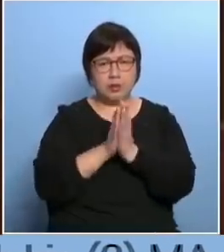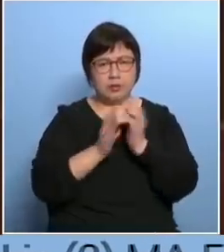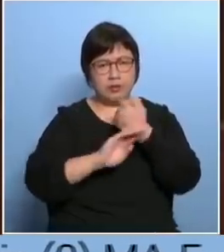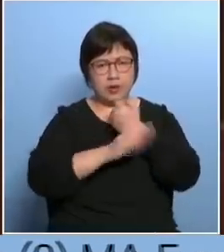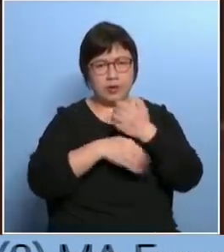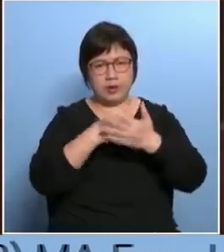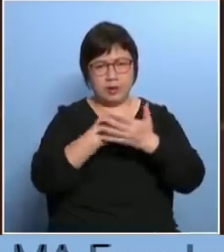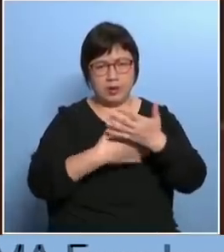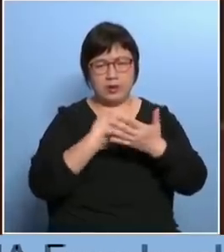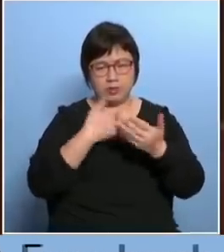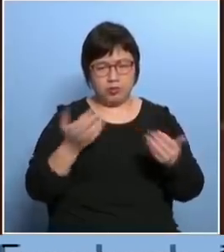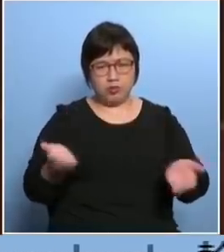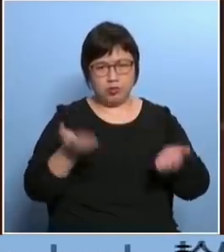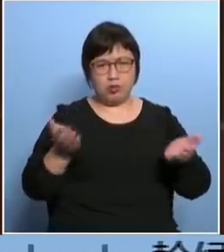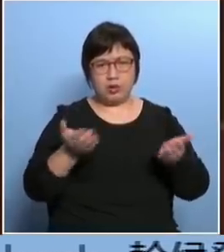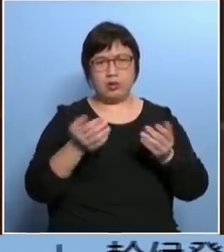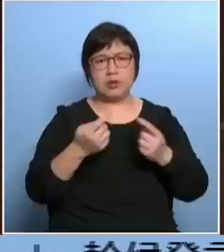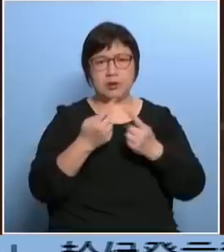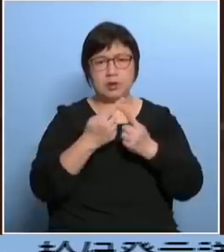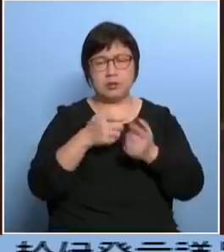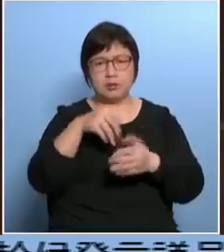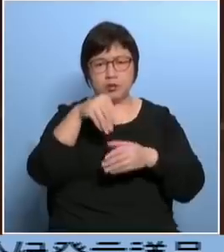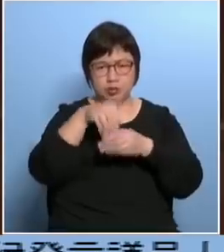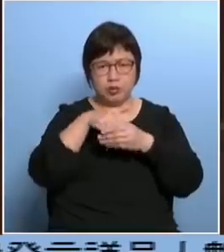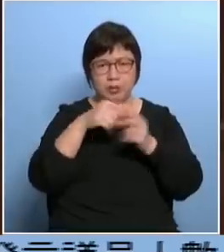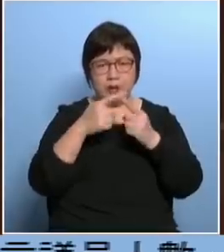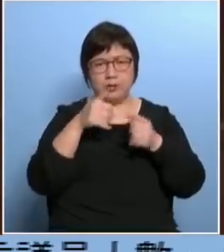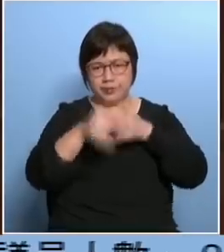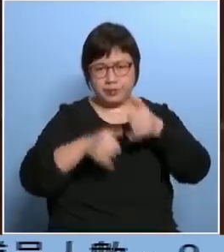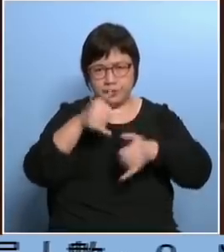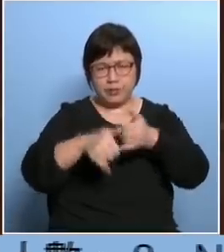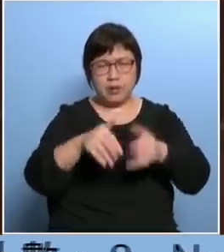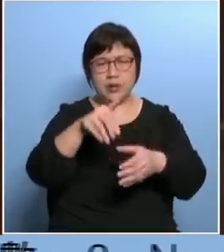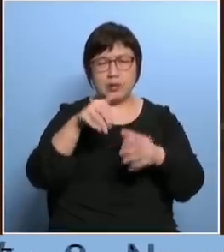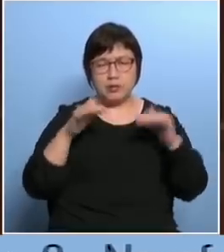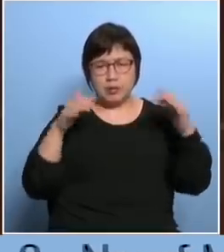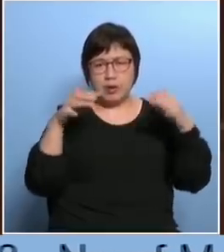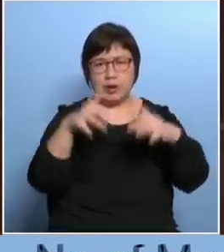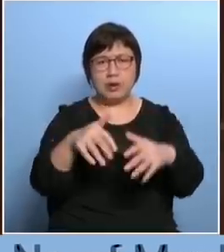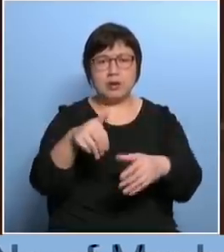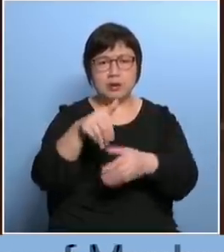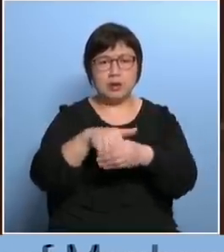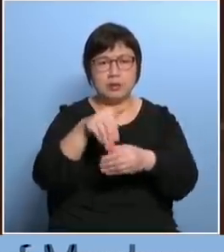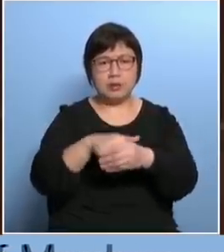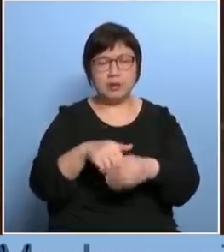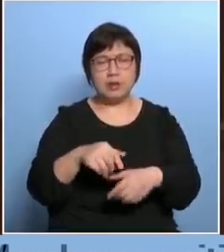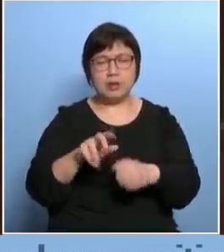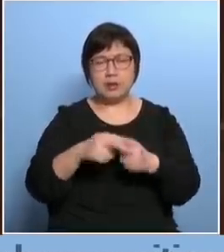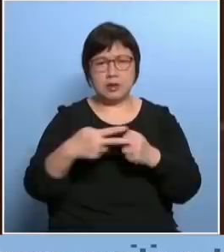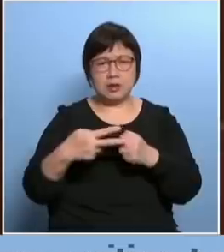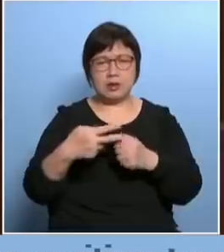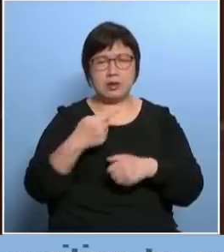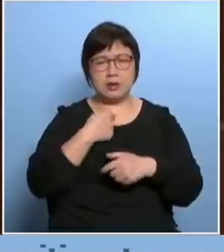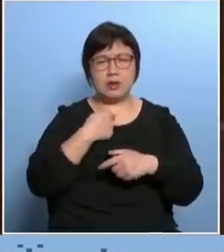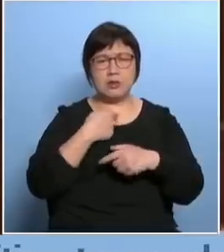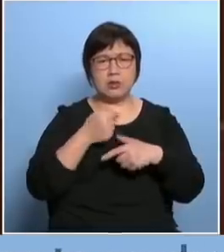一方面是要鼓励到市民选民去踊跃去投票另一方面就要确保这个选举的公平